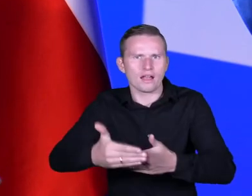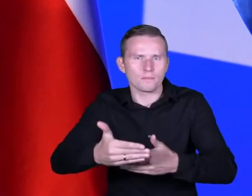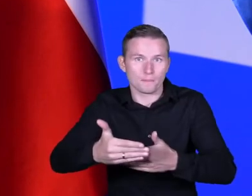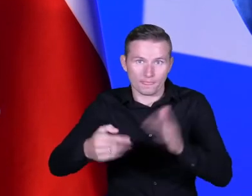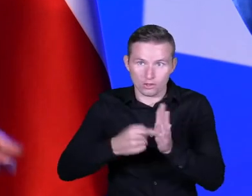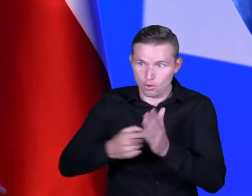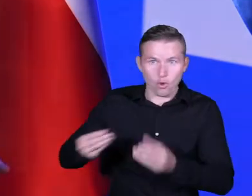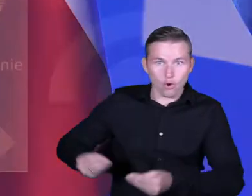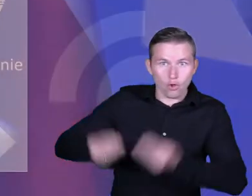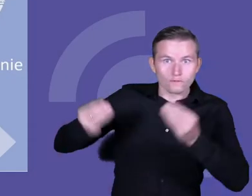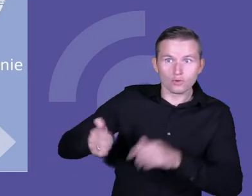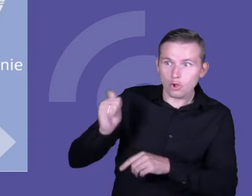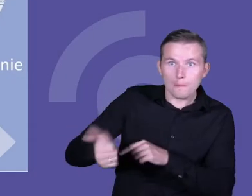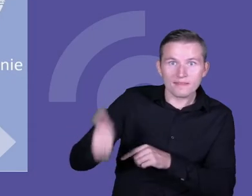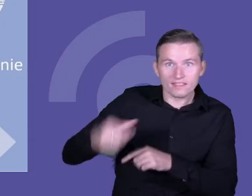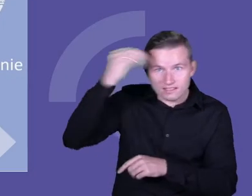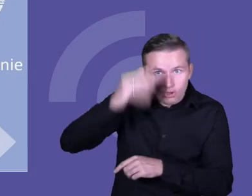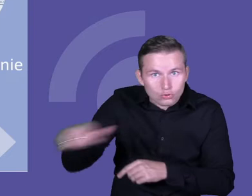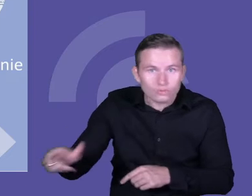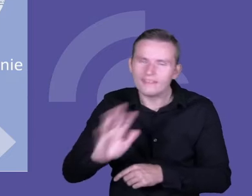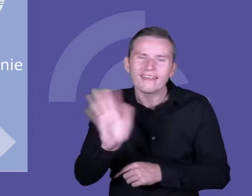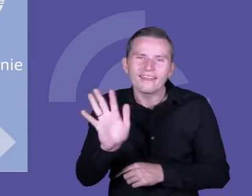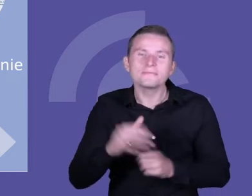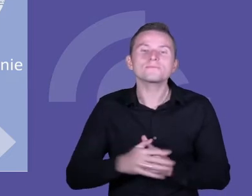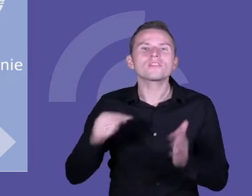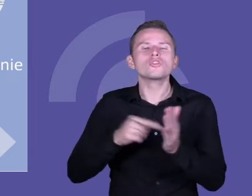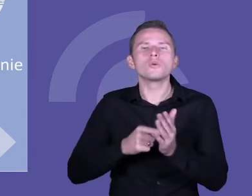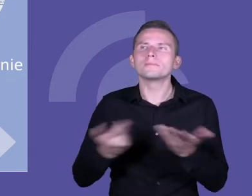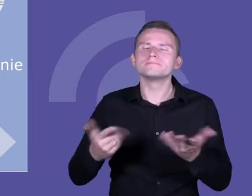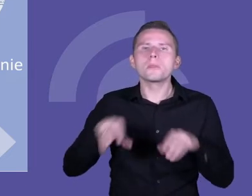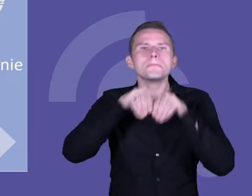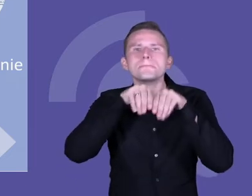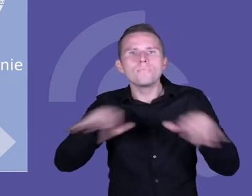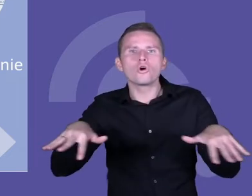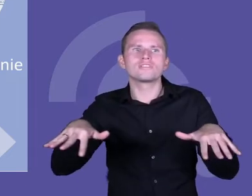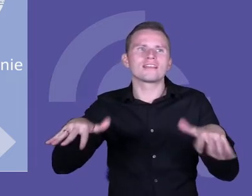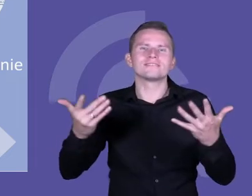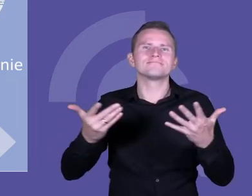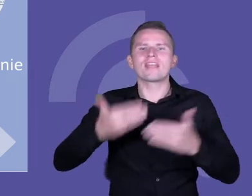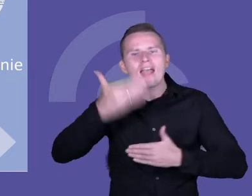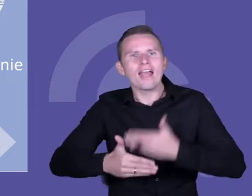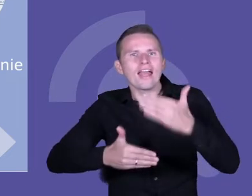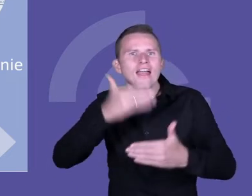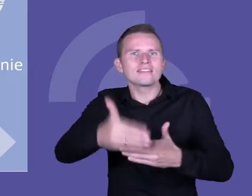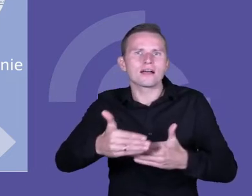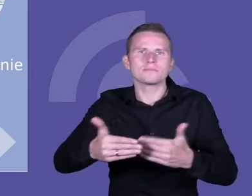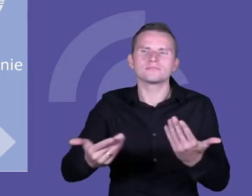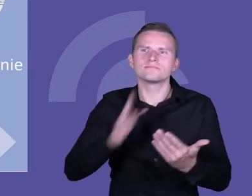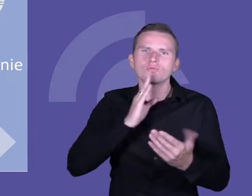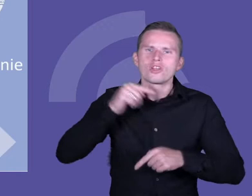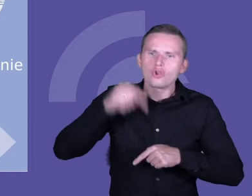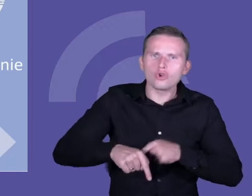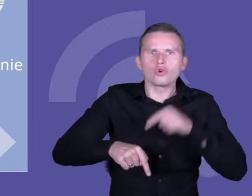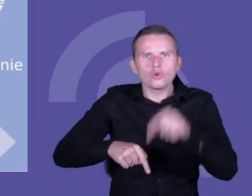proinnowacyjnych w szkole u uczniów. Będzie to pewien model, na który składają się poszczególne kroki,